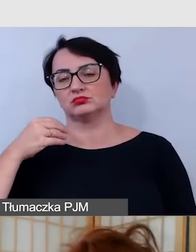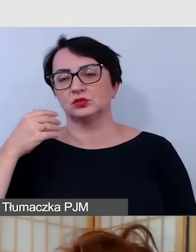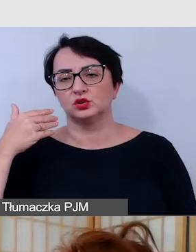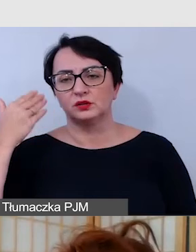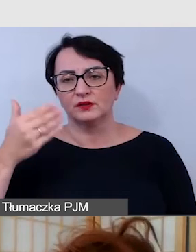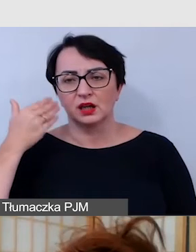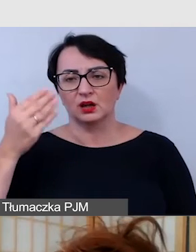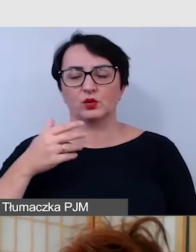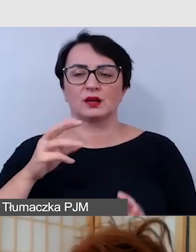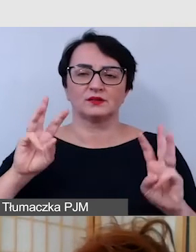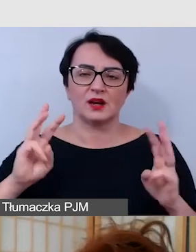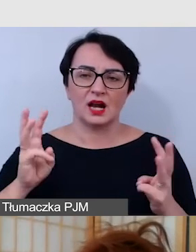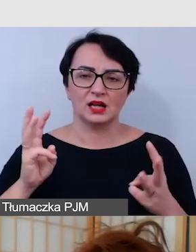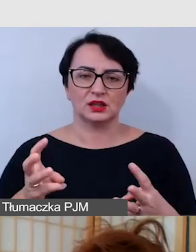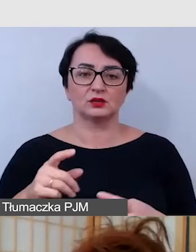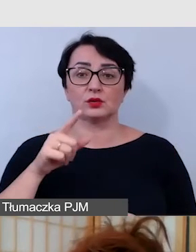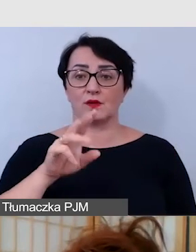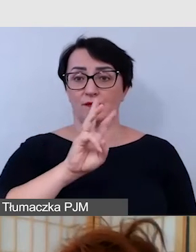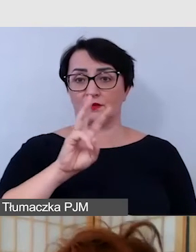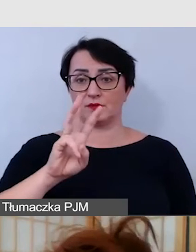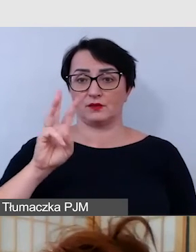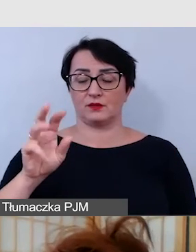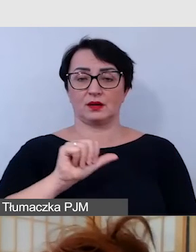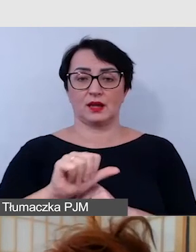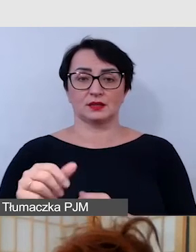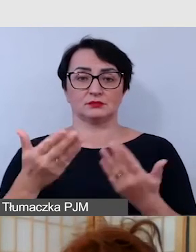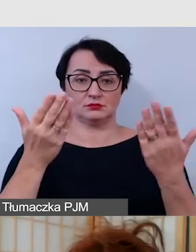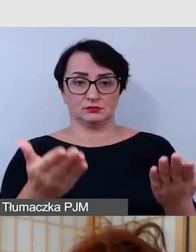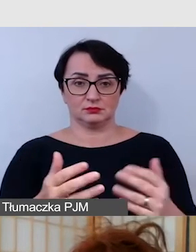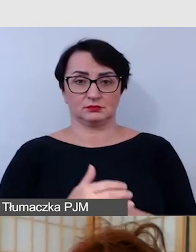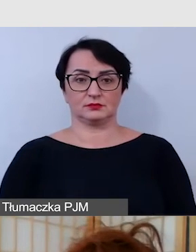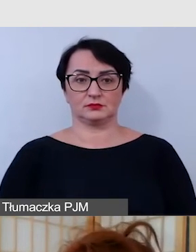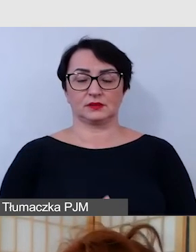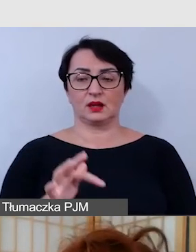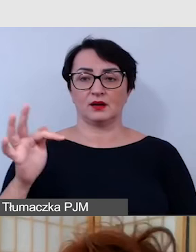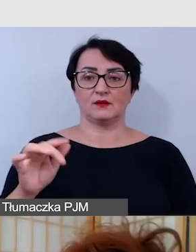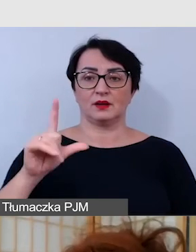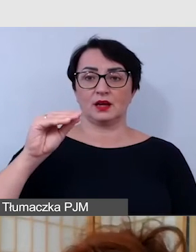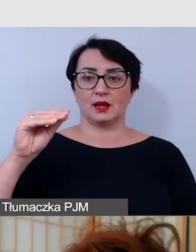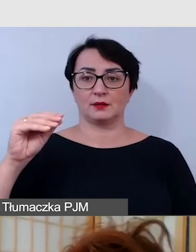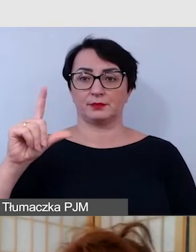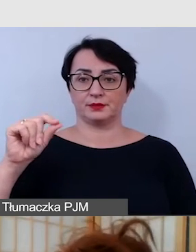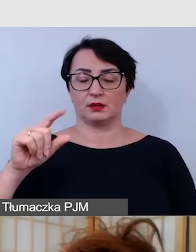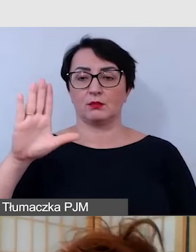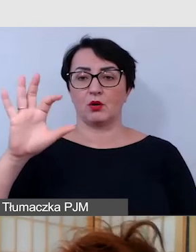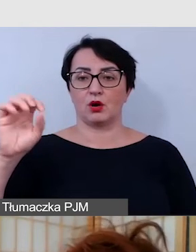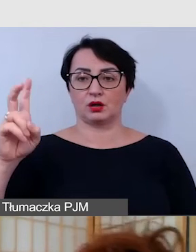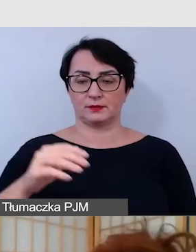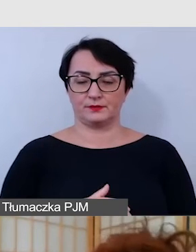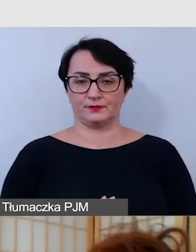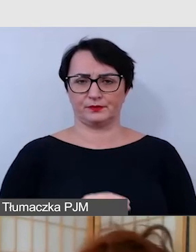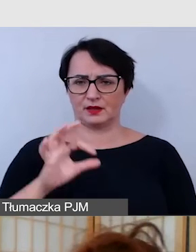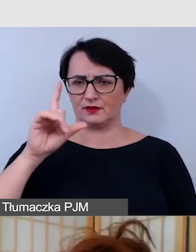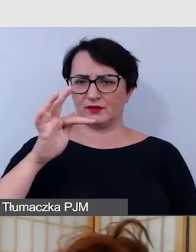warsztatu, to na stronach bardzo często umieszczone są właśnie tego typu flipbooki. Dlatego, że to tak ładnie wygląda, jak kartka się